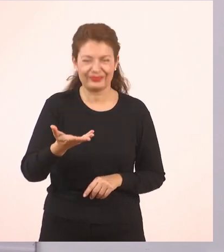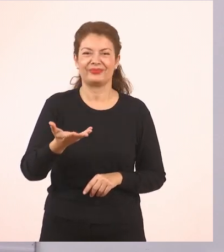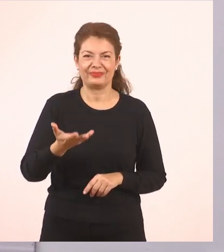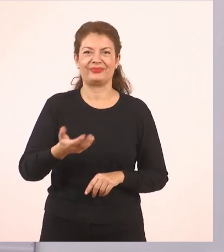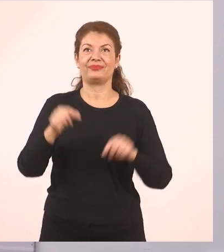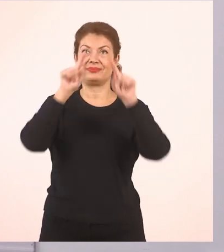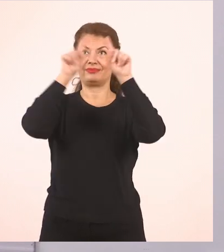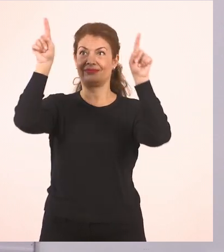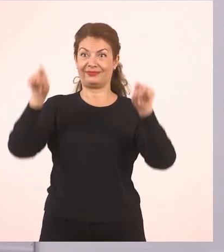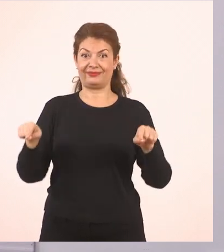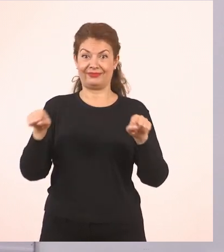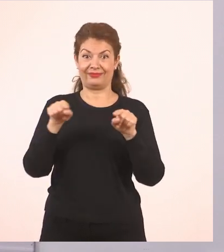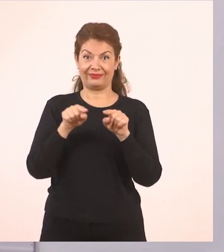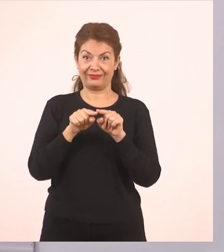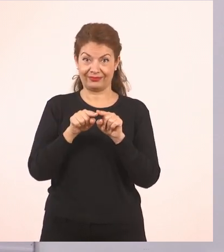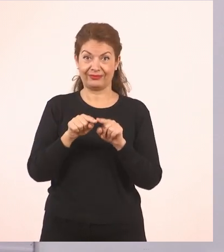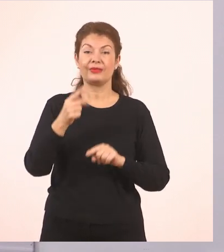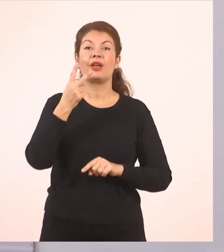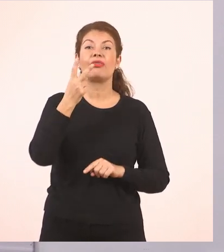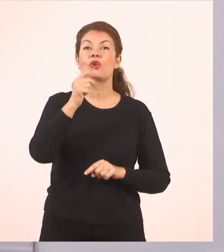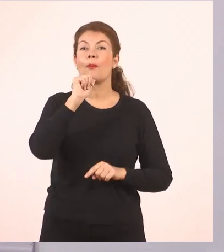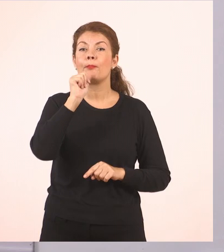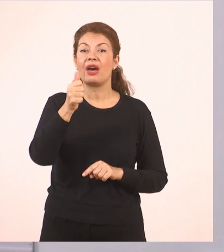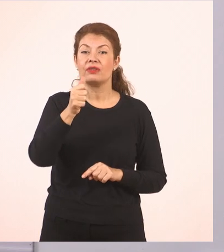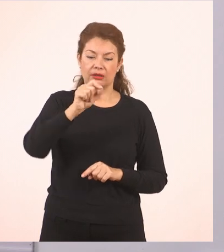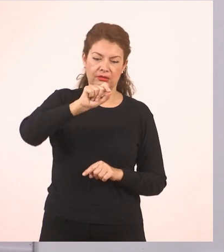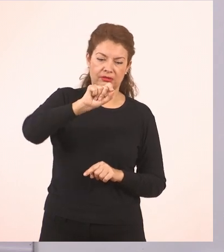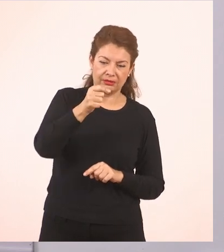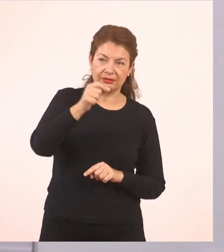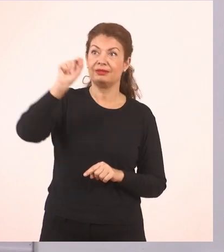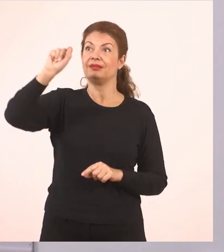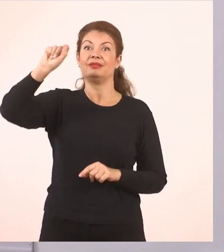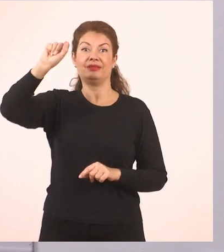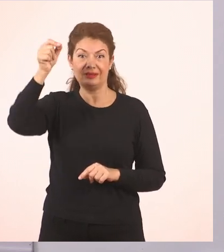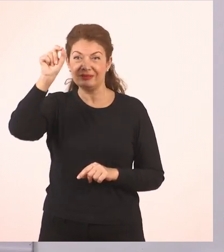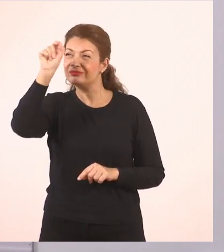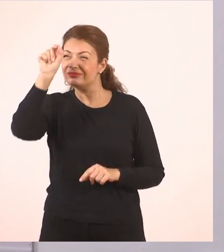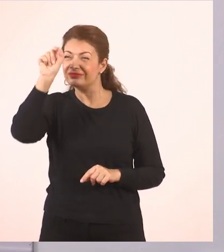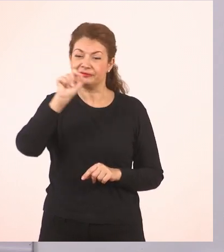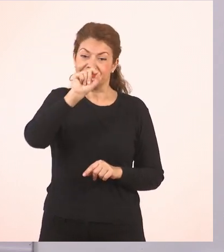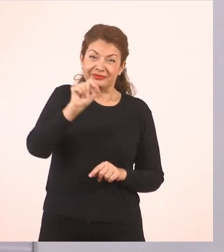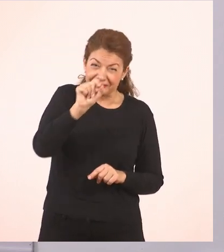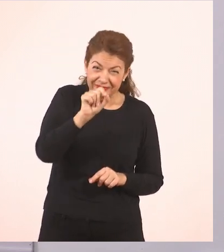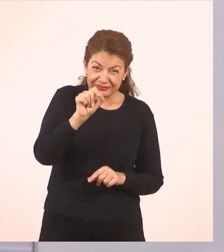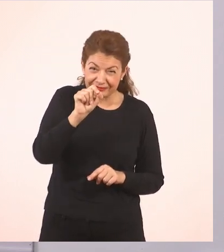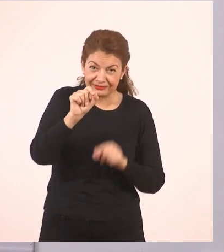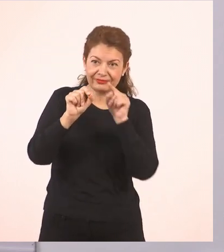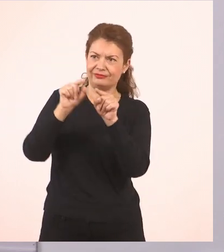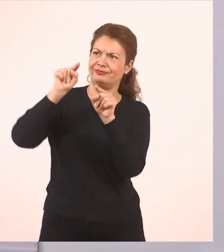Δύο κουκίδιτσες, όσοι και οι μαρκαδόροι που κρατώ. Μία κουκίδα για τον έναν και άλλη μία για τον άλλον.